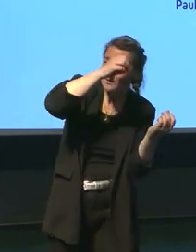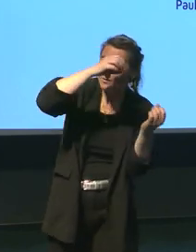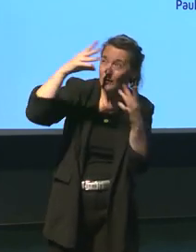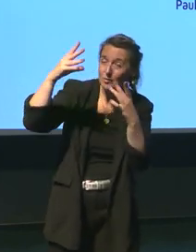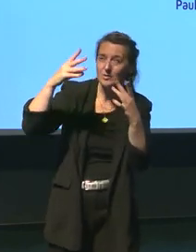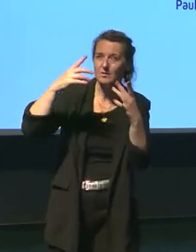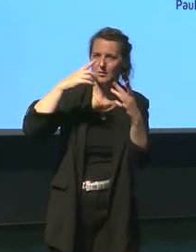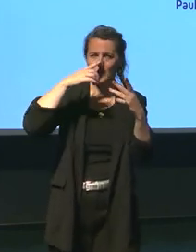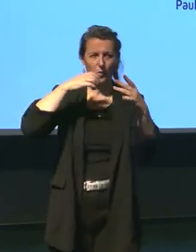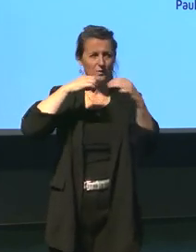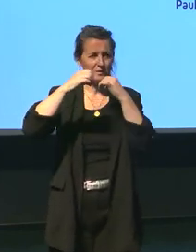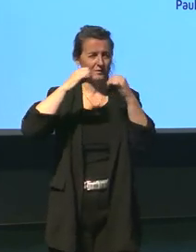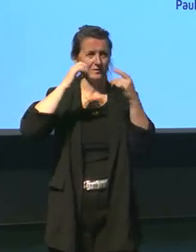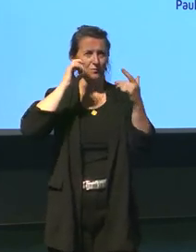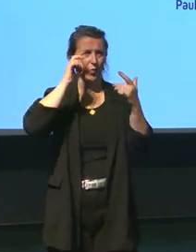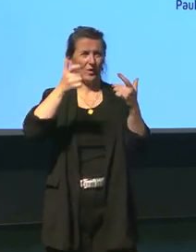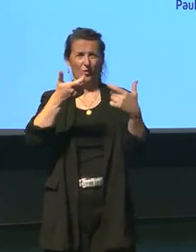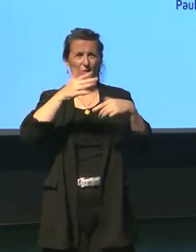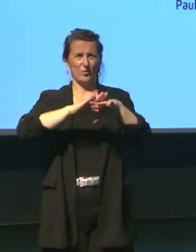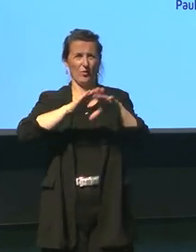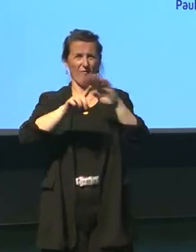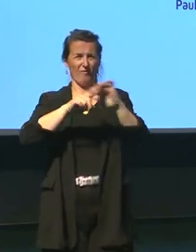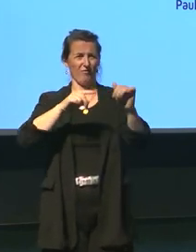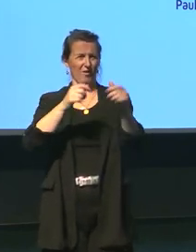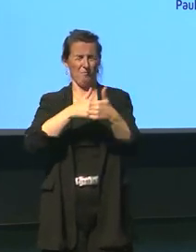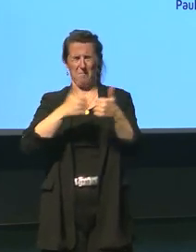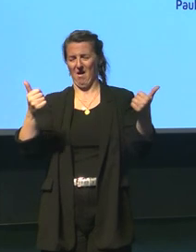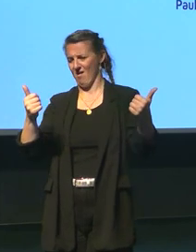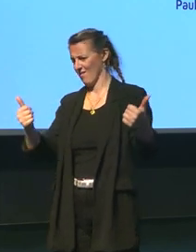cohérent complètement au-delà des faits si j'en ai pas dû à ta question